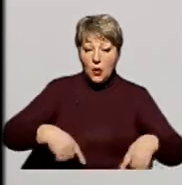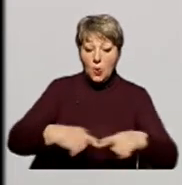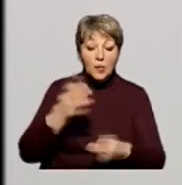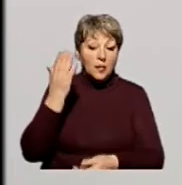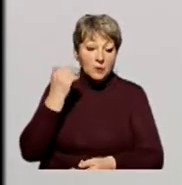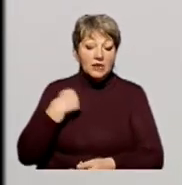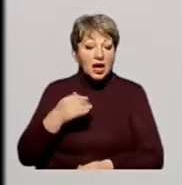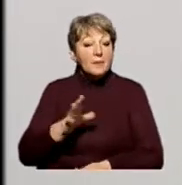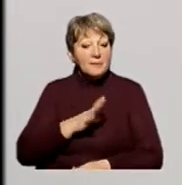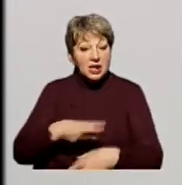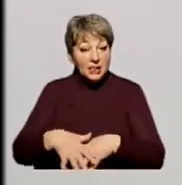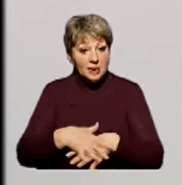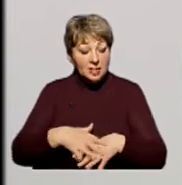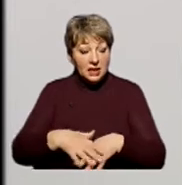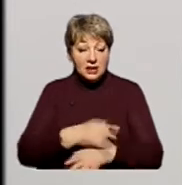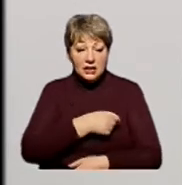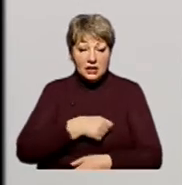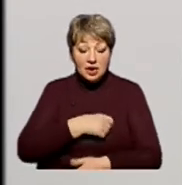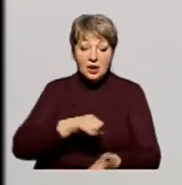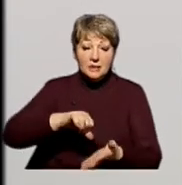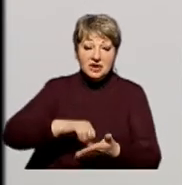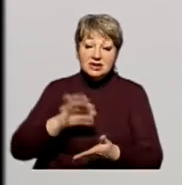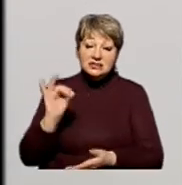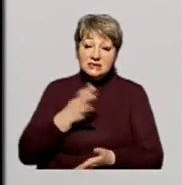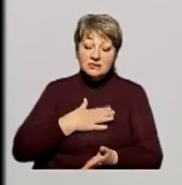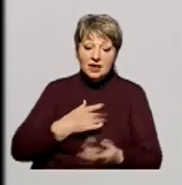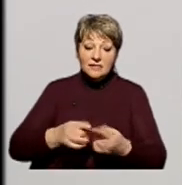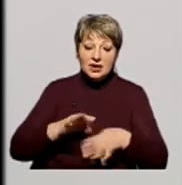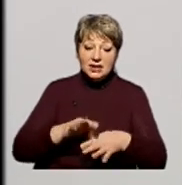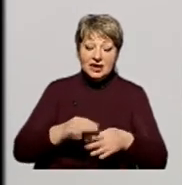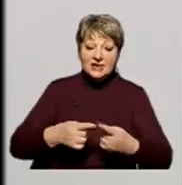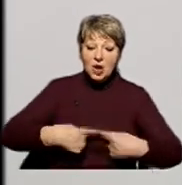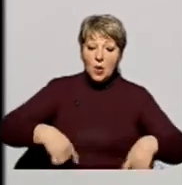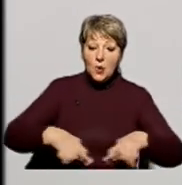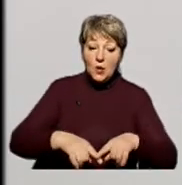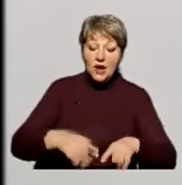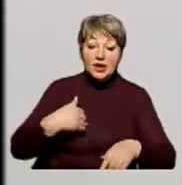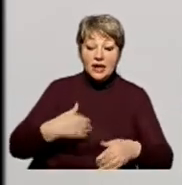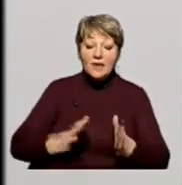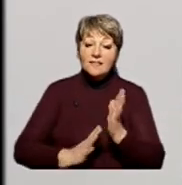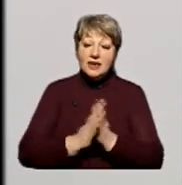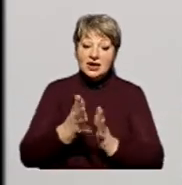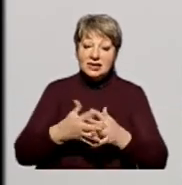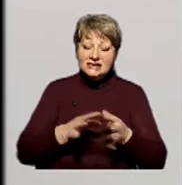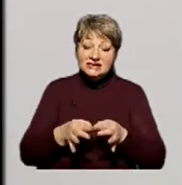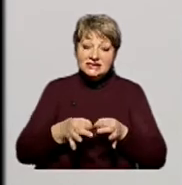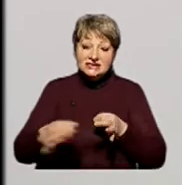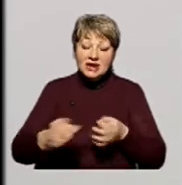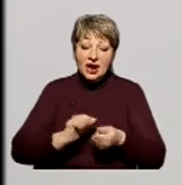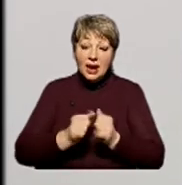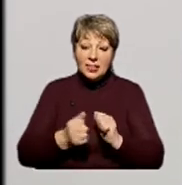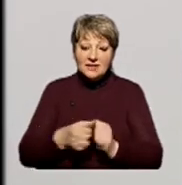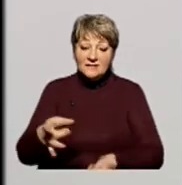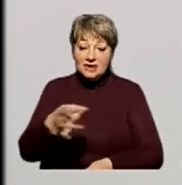Я був народним депутатом, представляв інтереси мого рідного округу, тому що, коли я кажу рідний, я виріс в селі Килиберда, Канівського